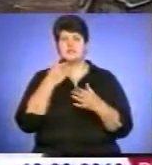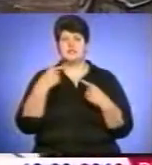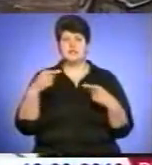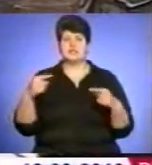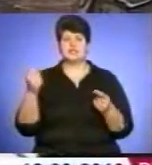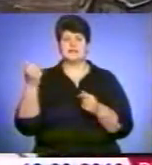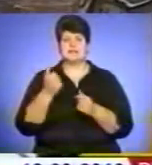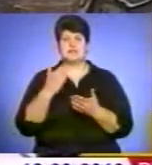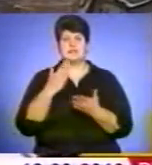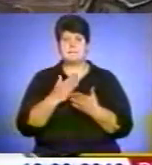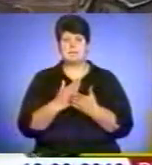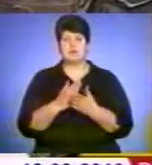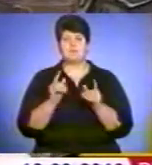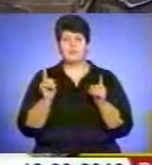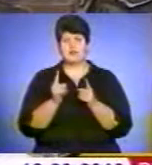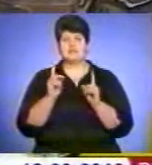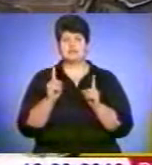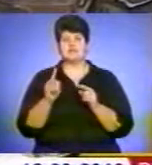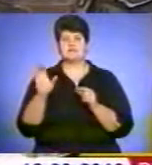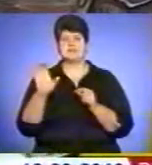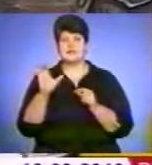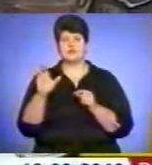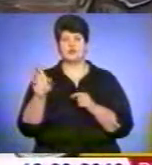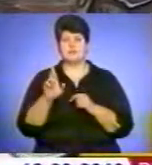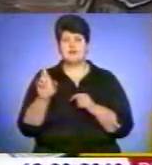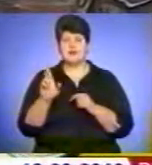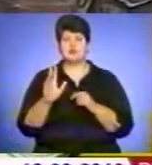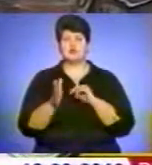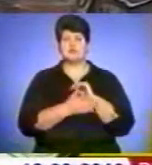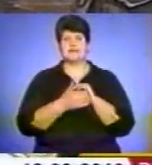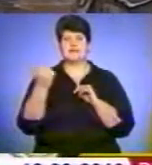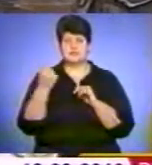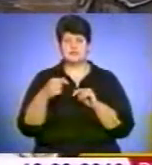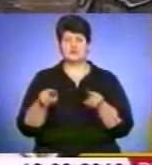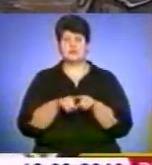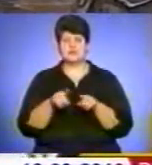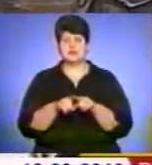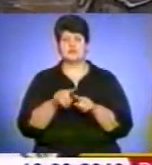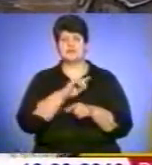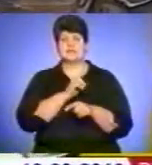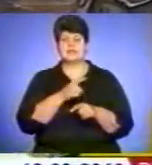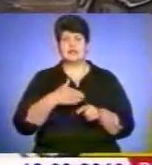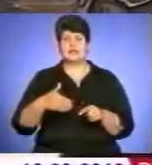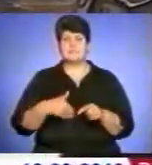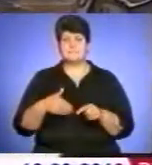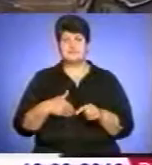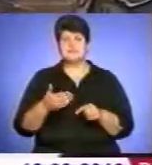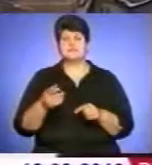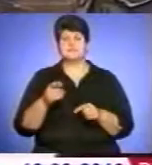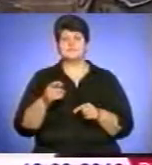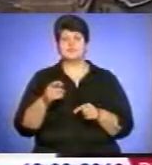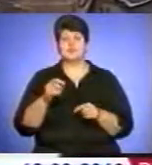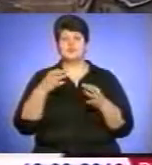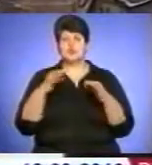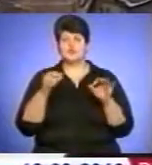маємо обмеження тільки в середу і п'ятницю. І останній тиждень посту також маємо строгий піст без м'ясних страв, з дозволом